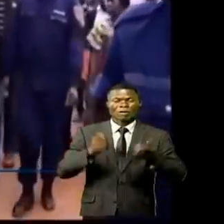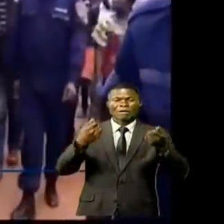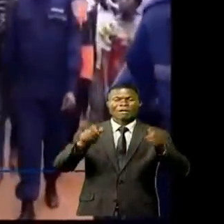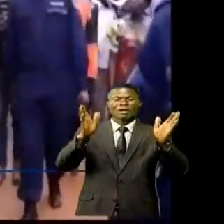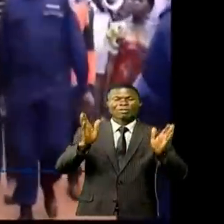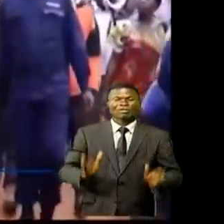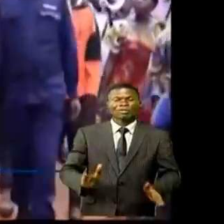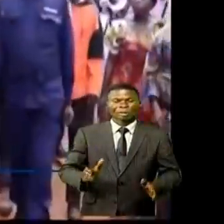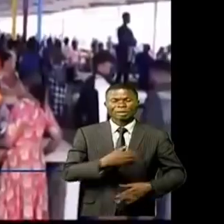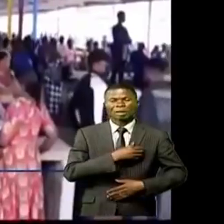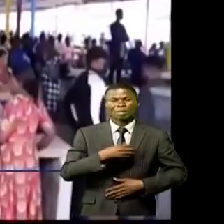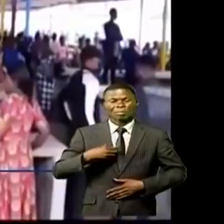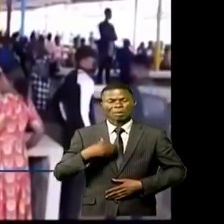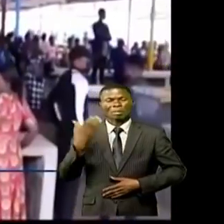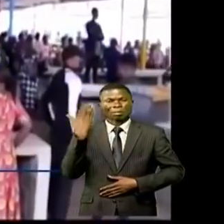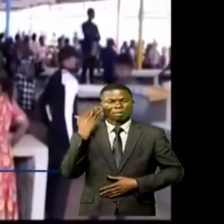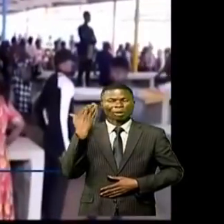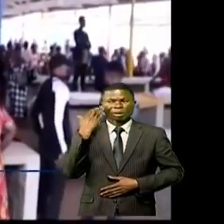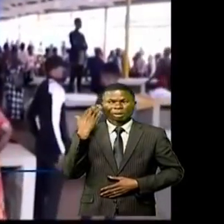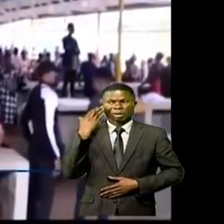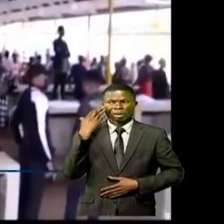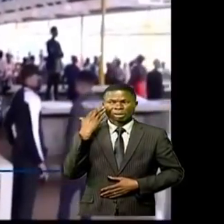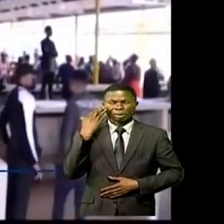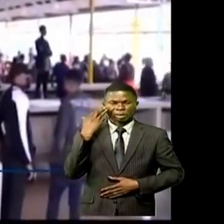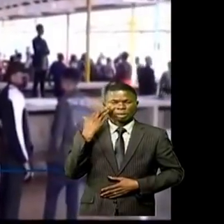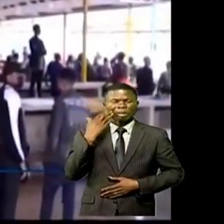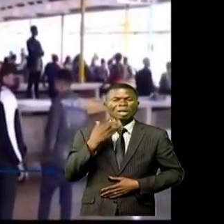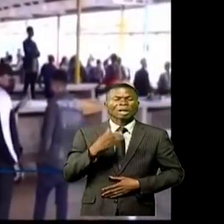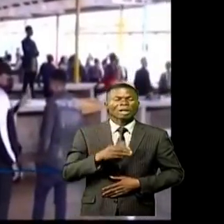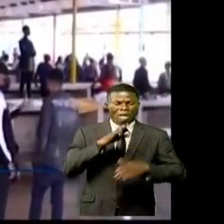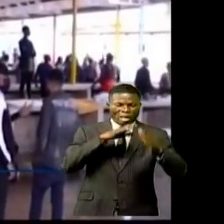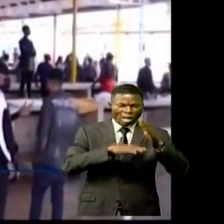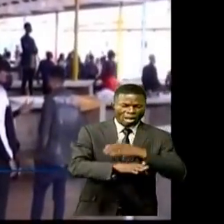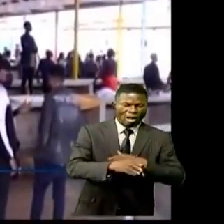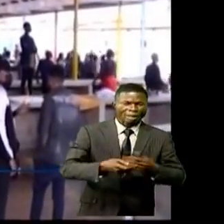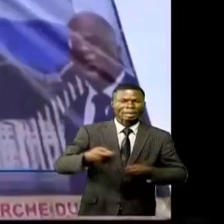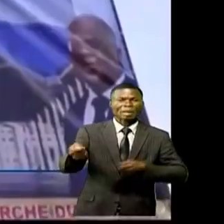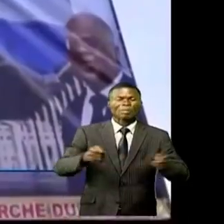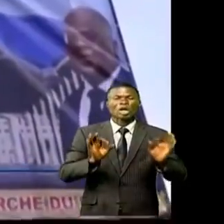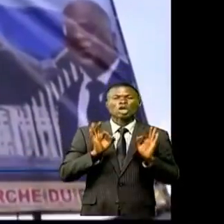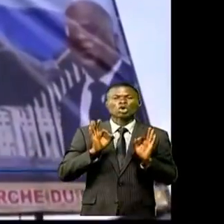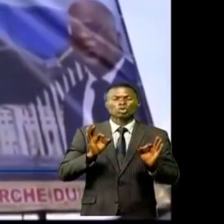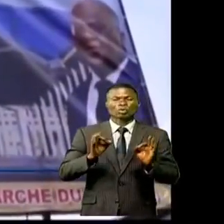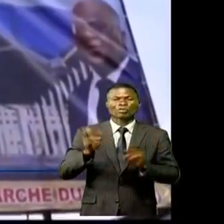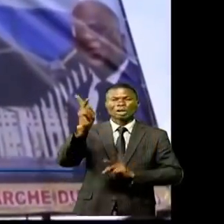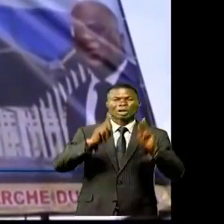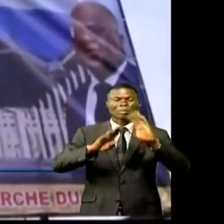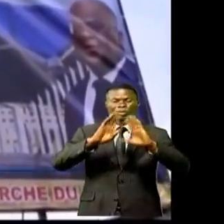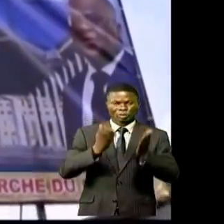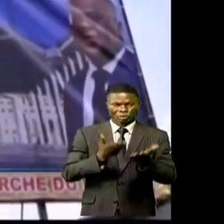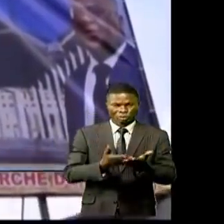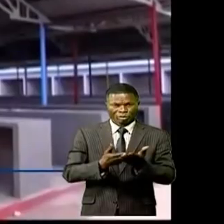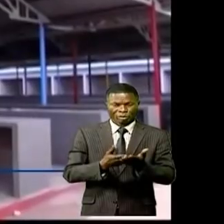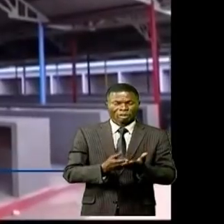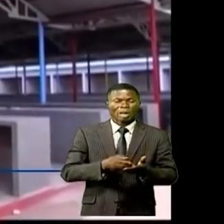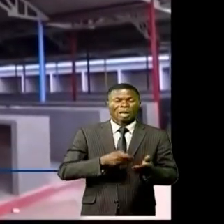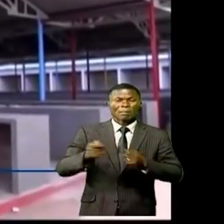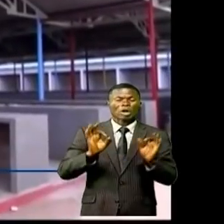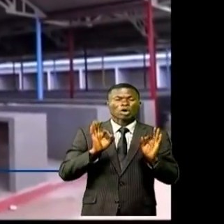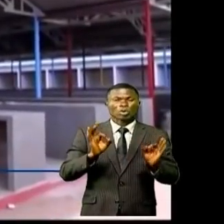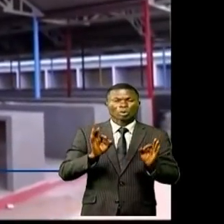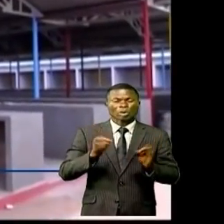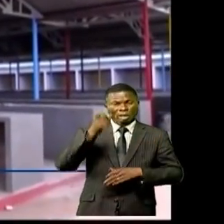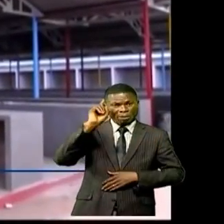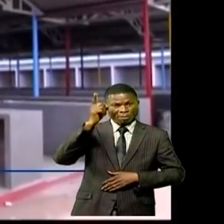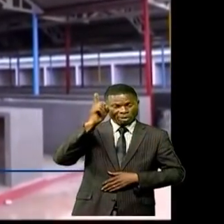et vendeurs de l'ex-marché rail viennent d'intégrer le nouveau marché moderne dénommé le marché du peuple. Ce nouveau centre de négociation, le tout